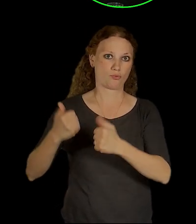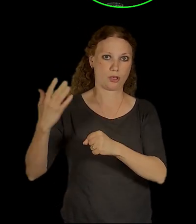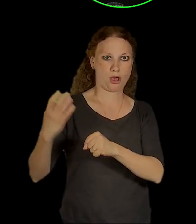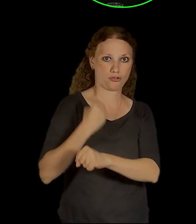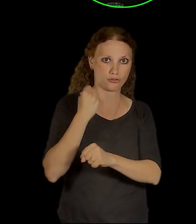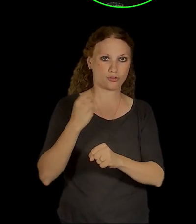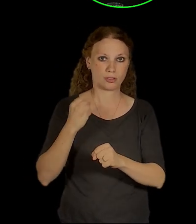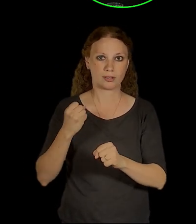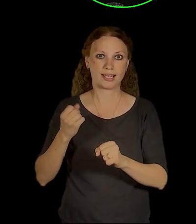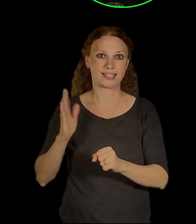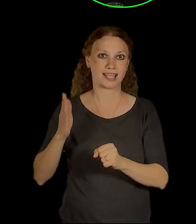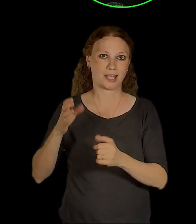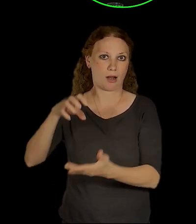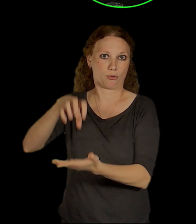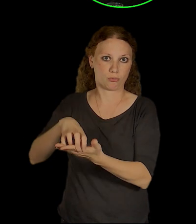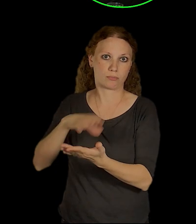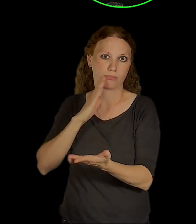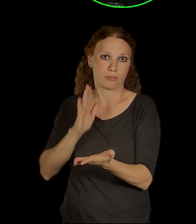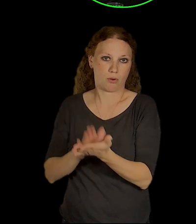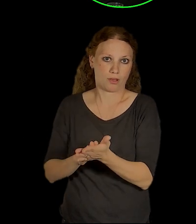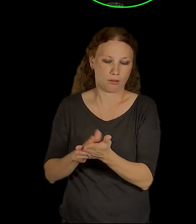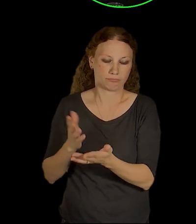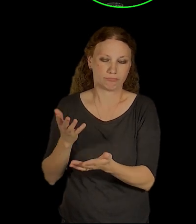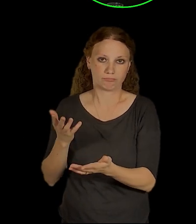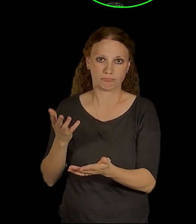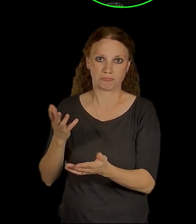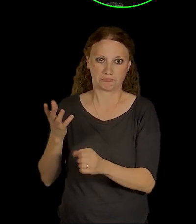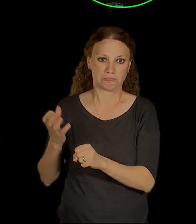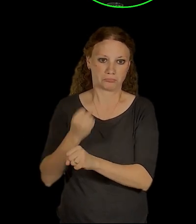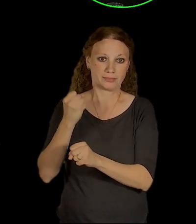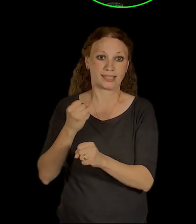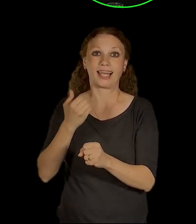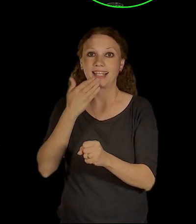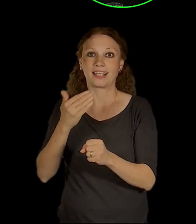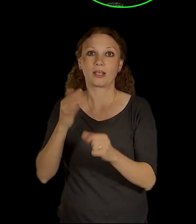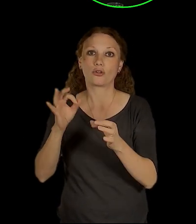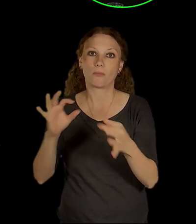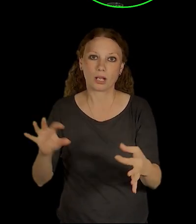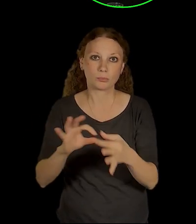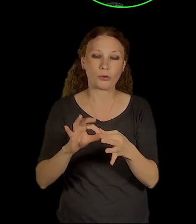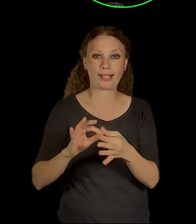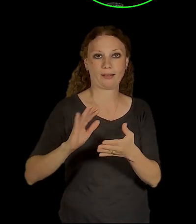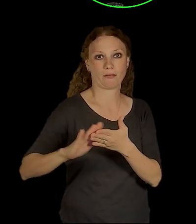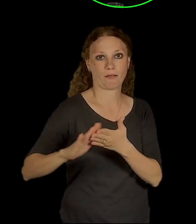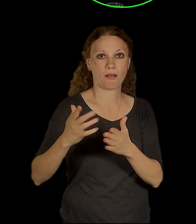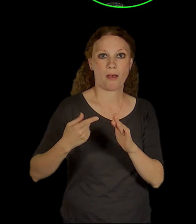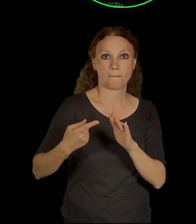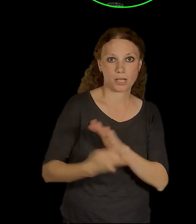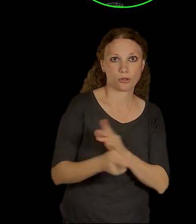jižní části Smíchov City. Právě to rychlé napojení na metro, ta dobrá dostupnost, to byl jeden z těch motorů